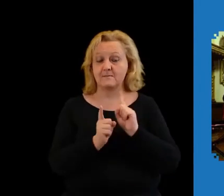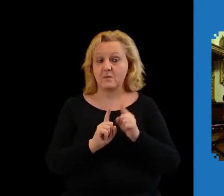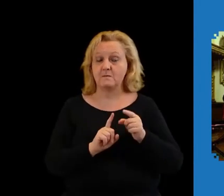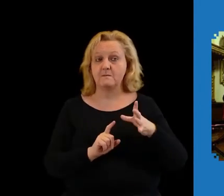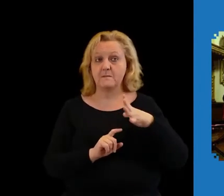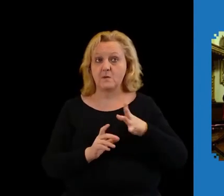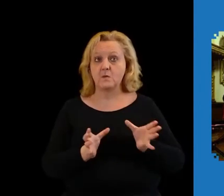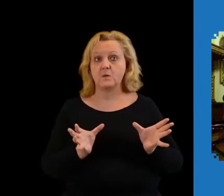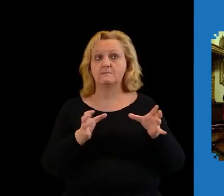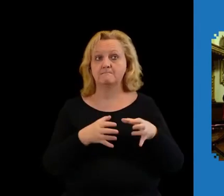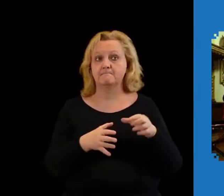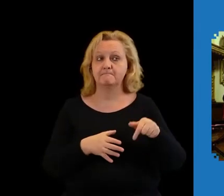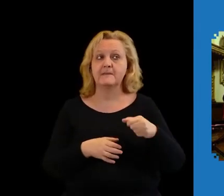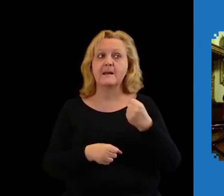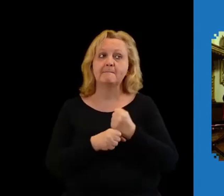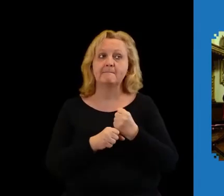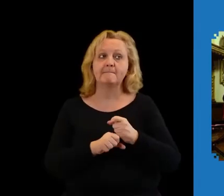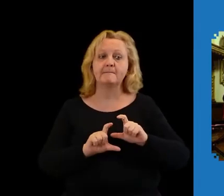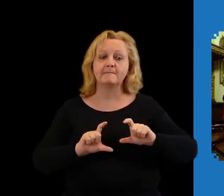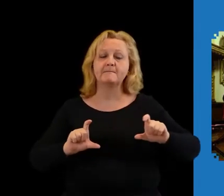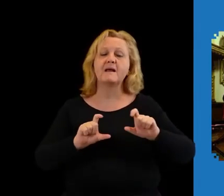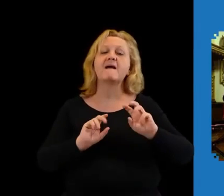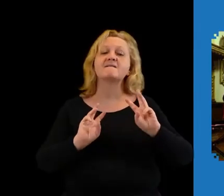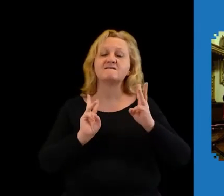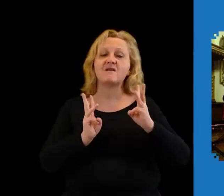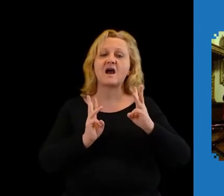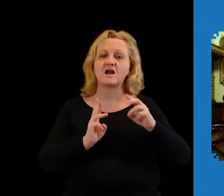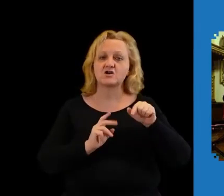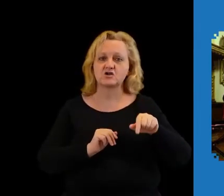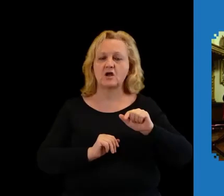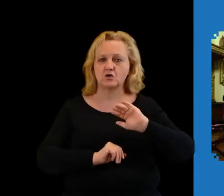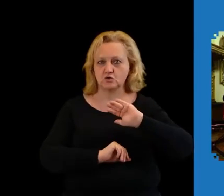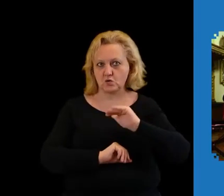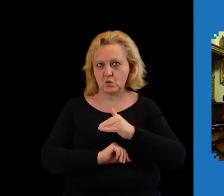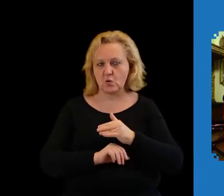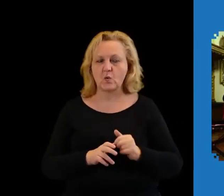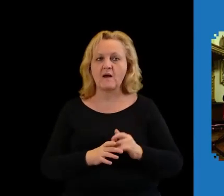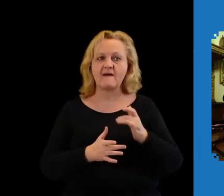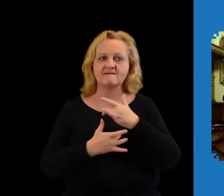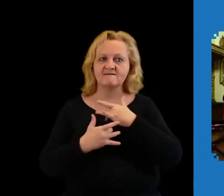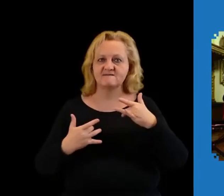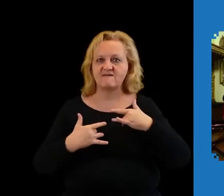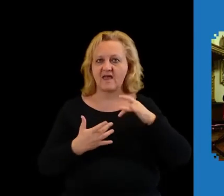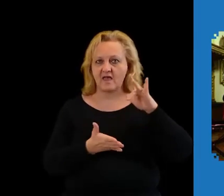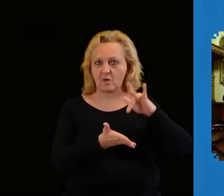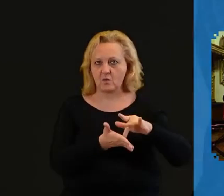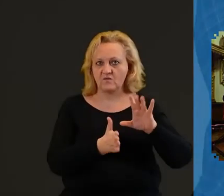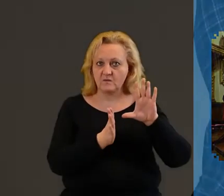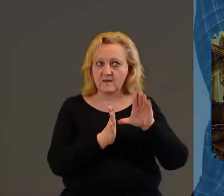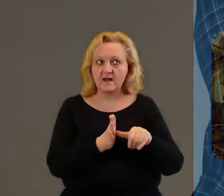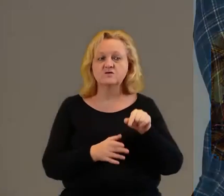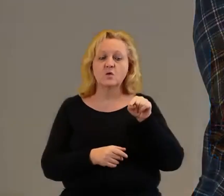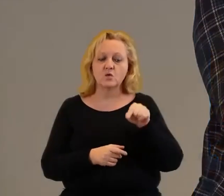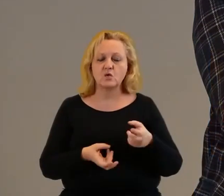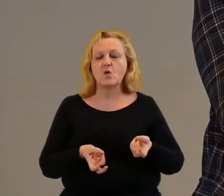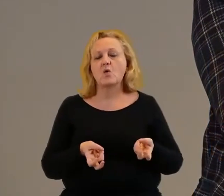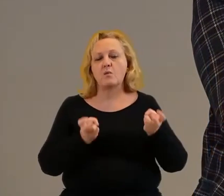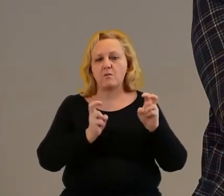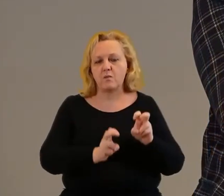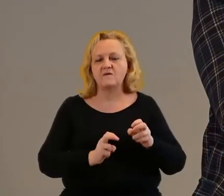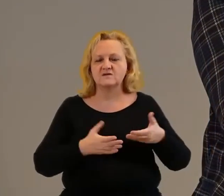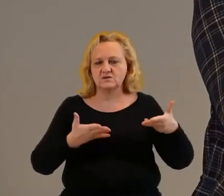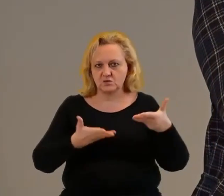się w pracowni warsztatów szkolnych w Węgrowie i tam właśnie założyliśmy nasze